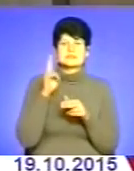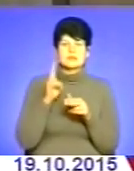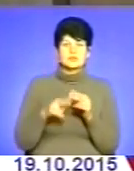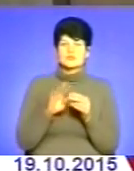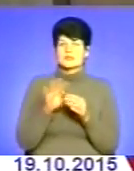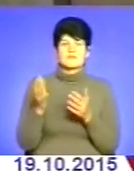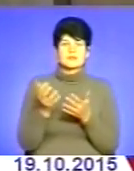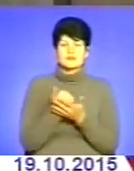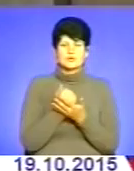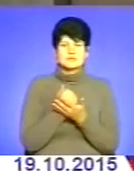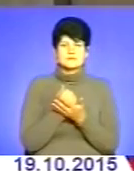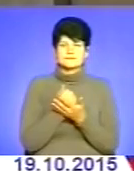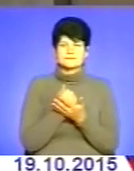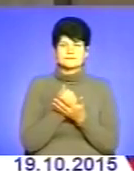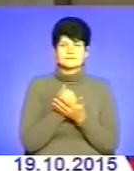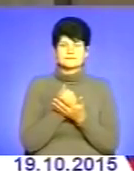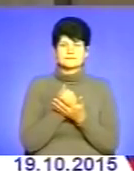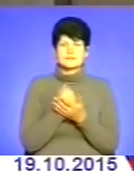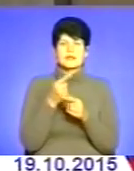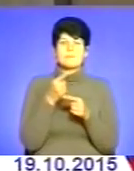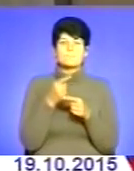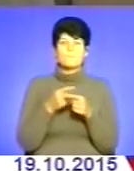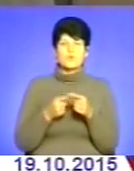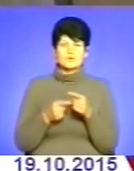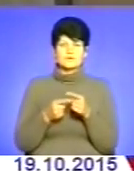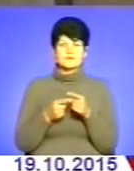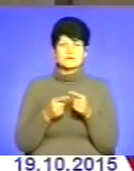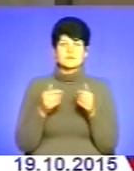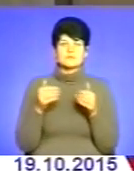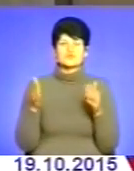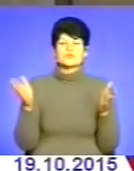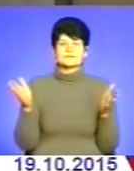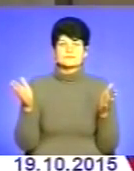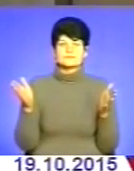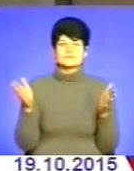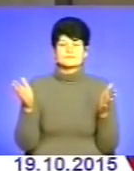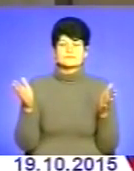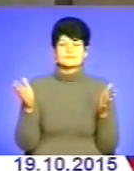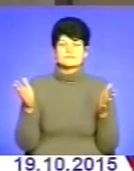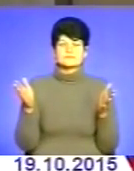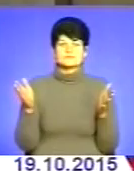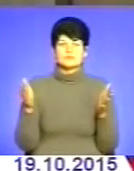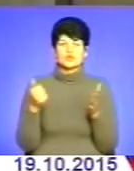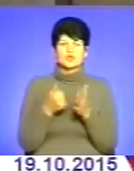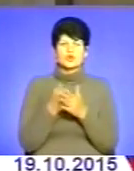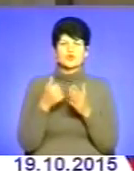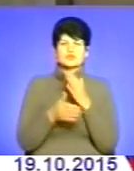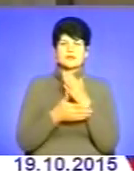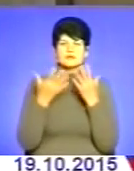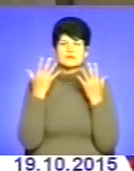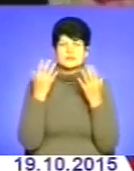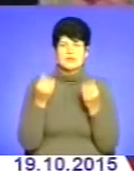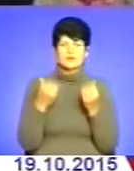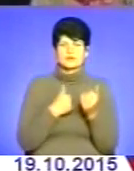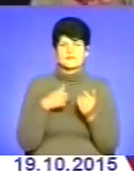вдалося, тому що він буквально на половині десь він пішов Причому так, знаєте, до останнього дня він хотів ще йти на